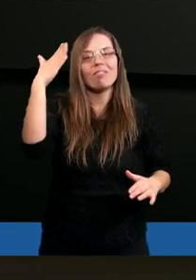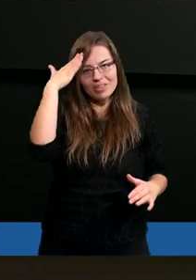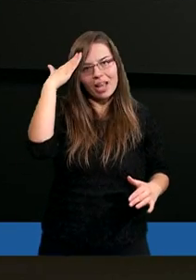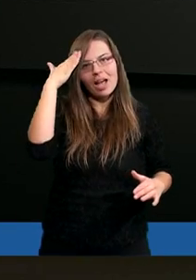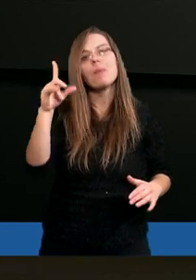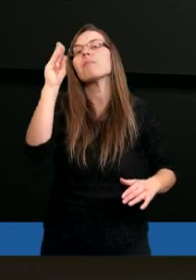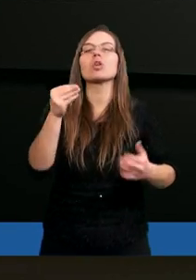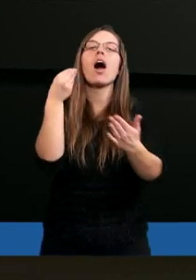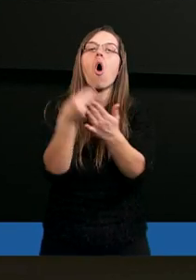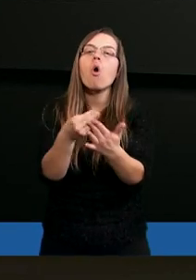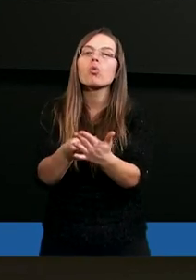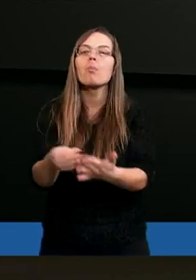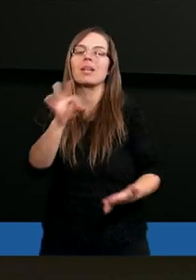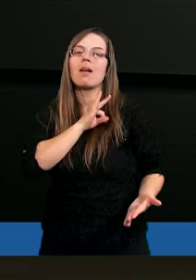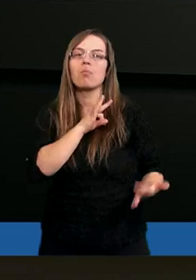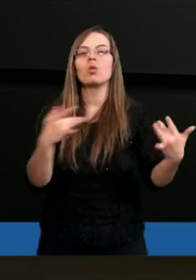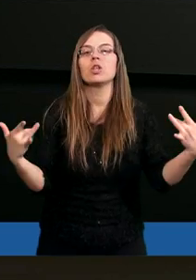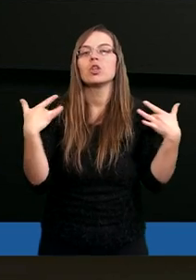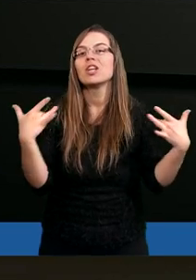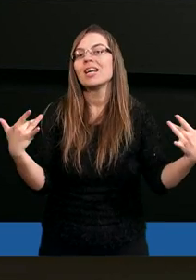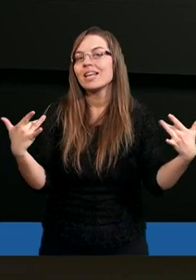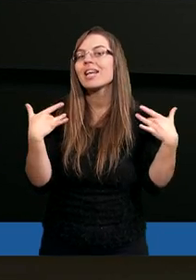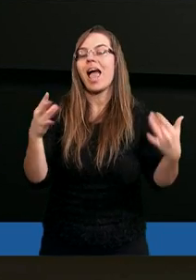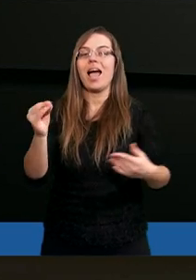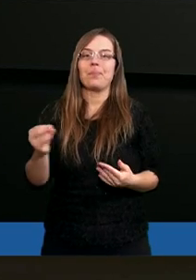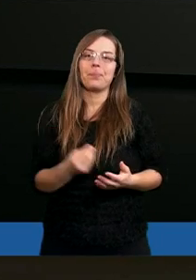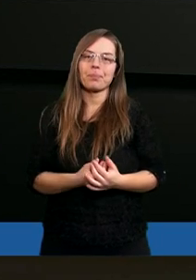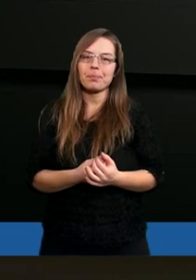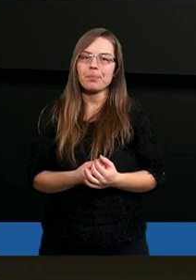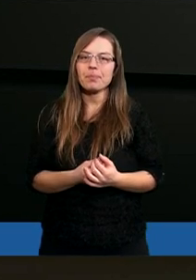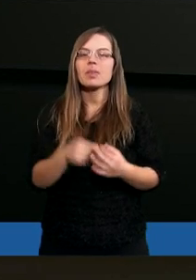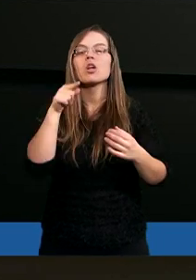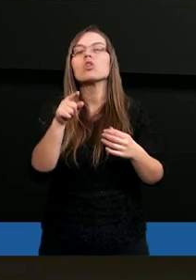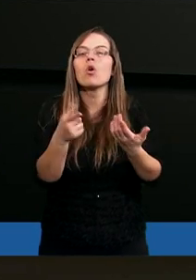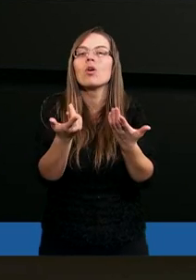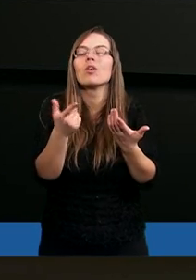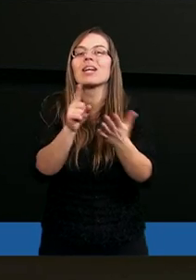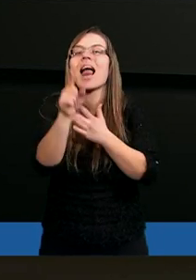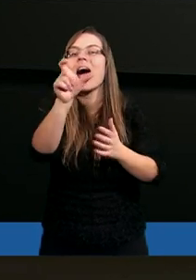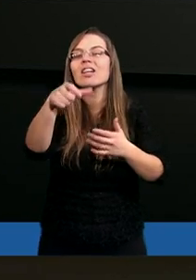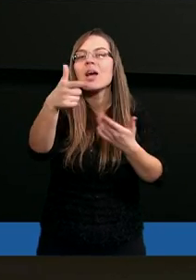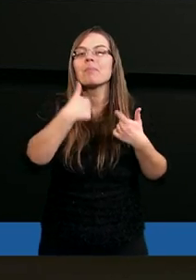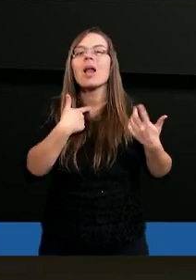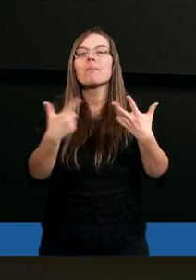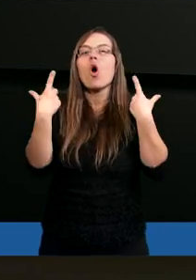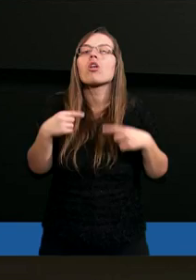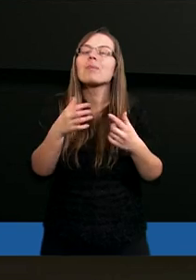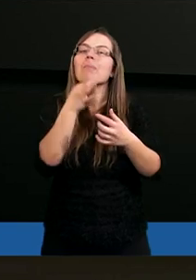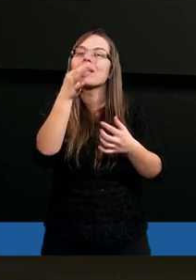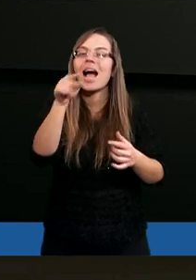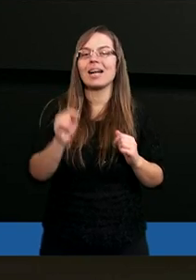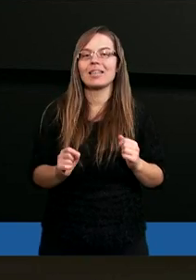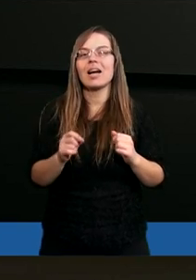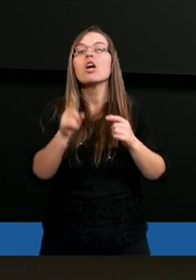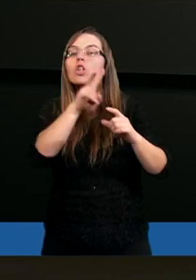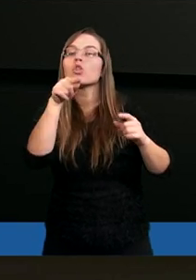wiem, że odkupiciel mój żyje. Co dla ciebie osobiście znaczy